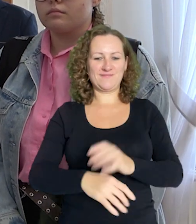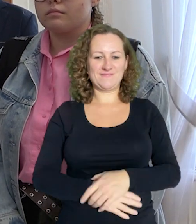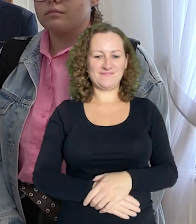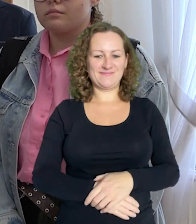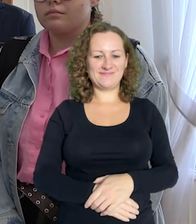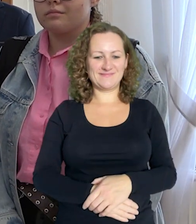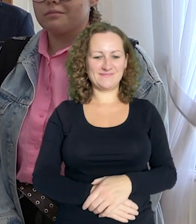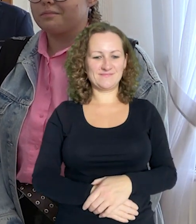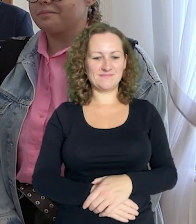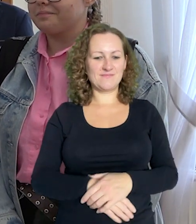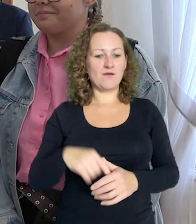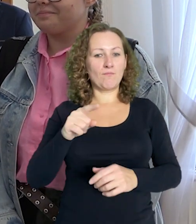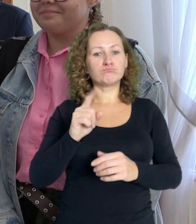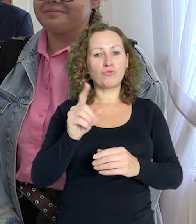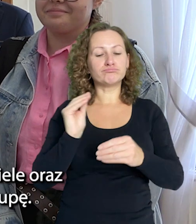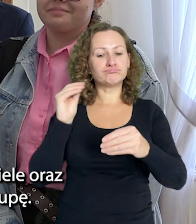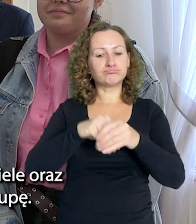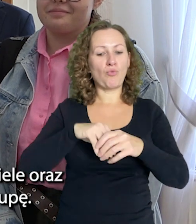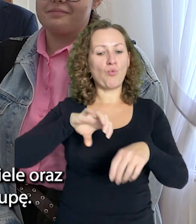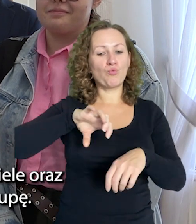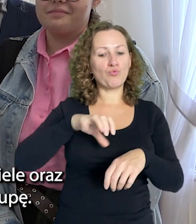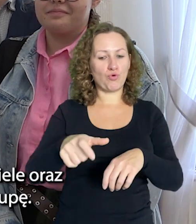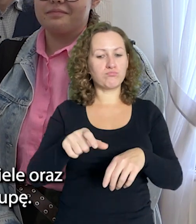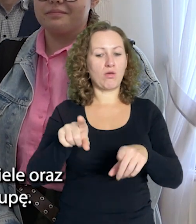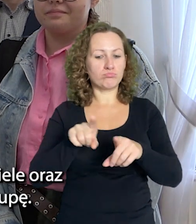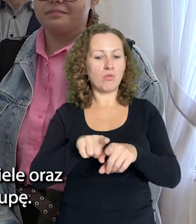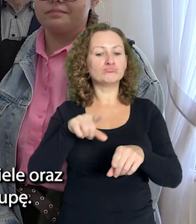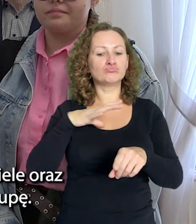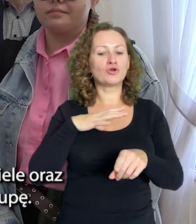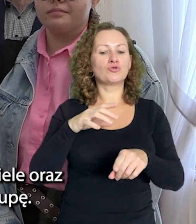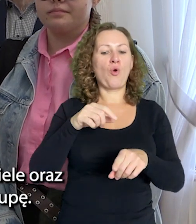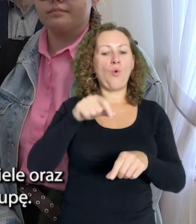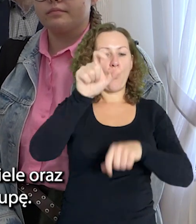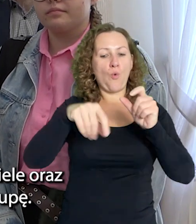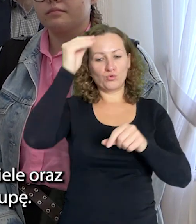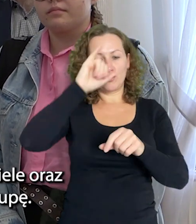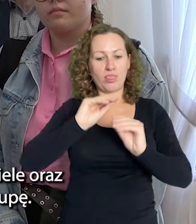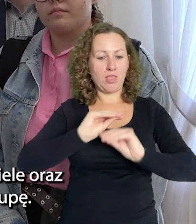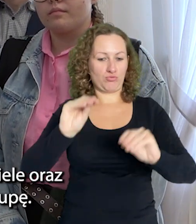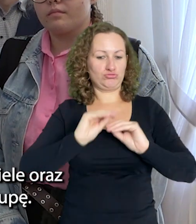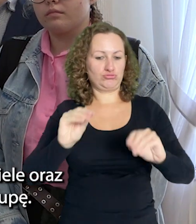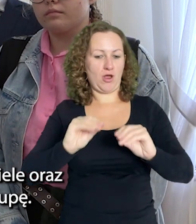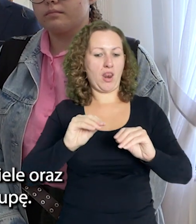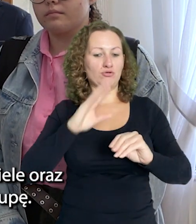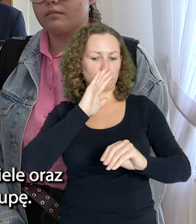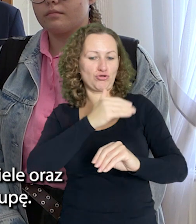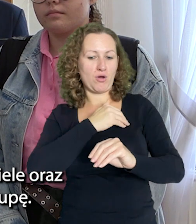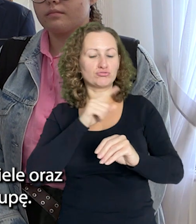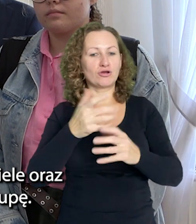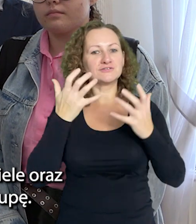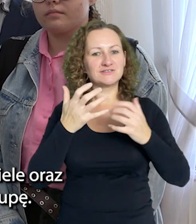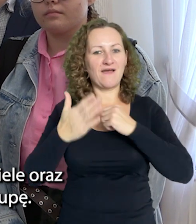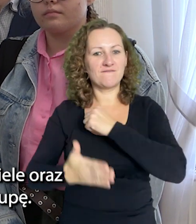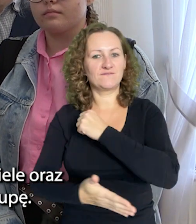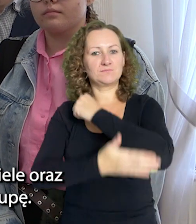nasi najlepsi rowerzyści. Do grupy tej należeli zarówno uczniowie, jak i nauczyciele oraz sympatyce